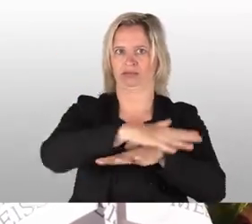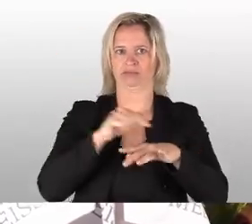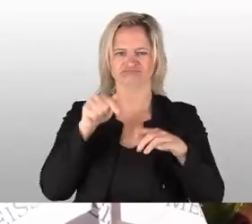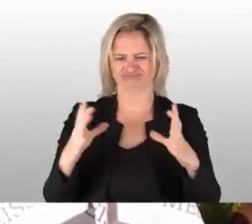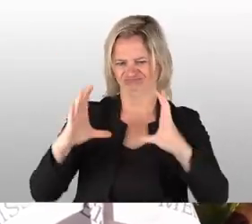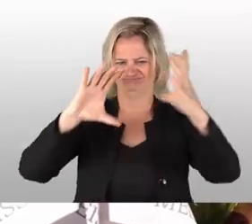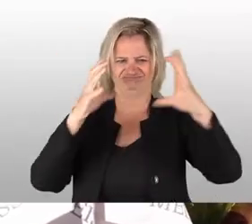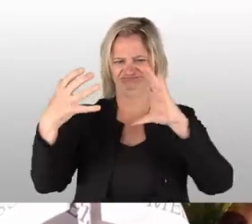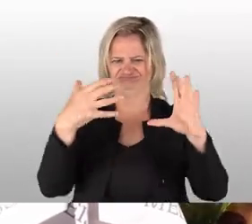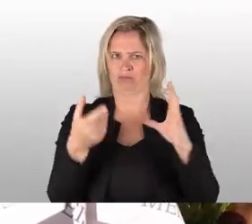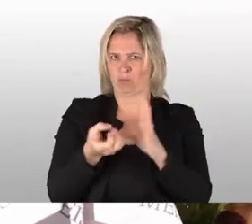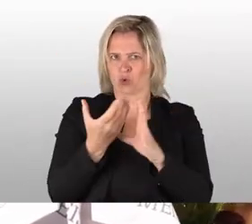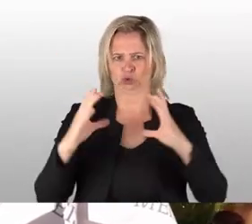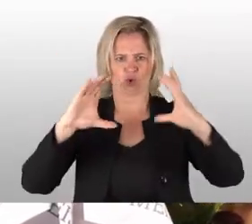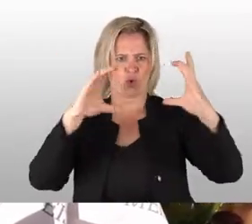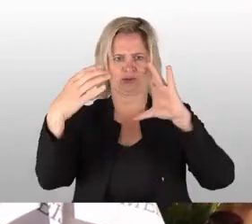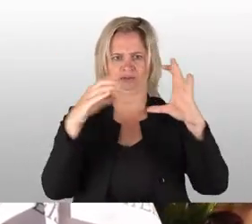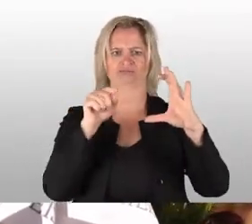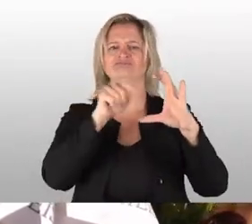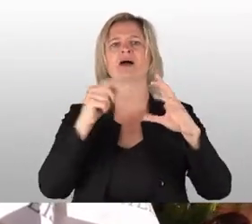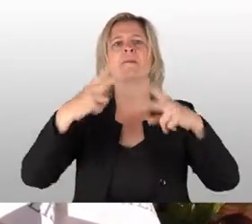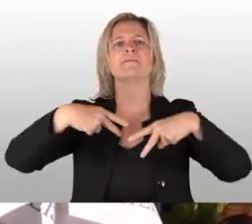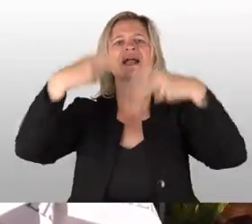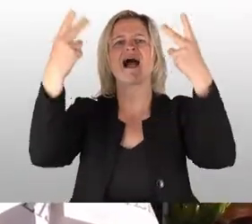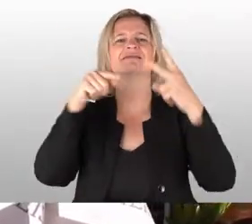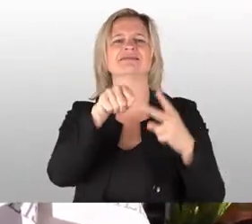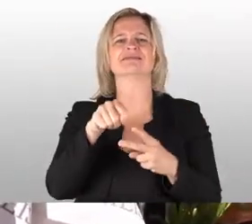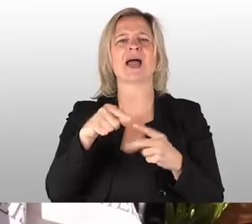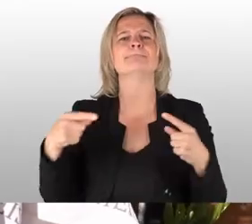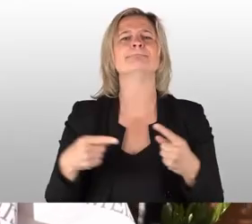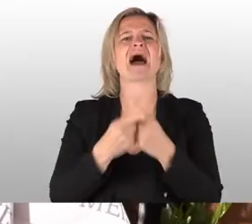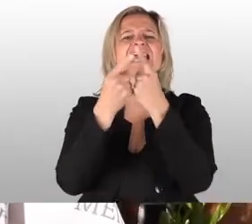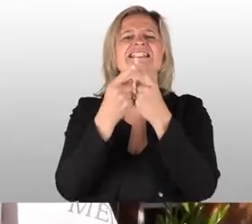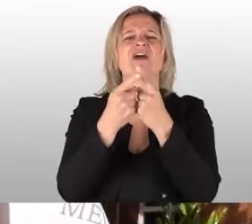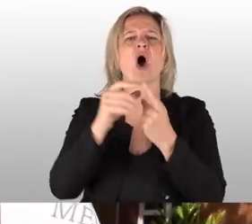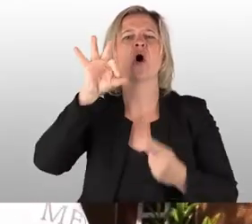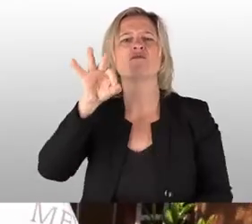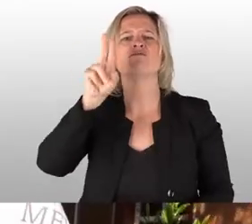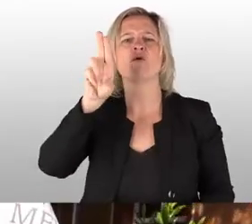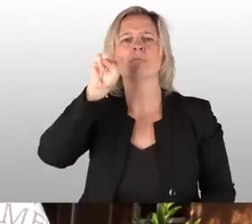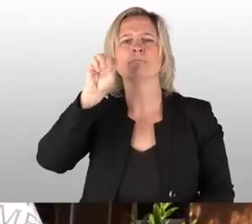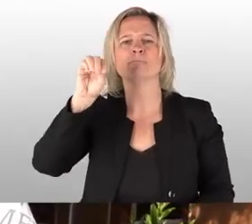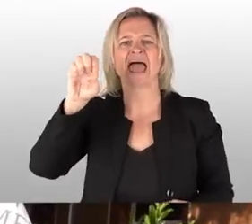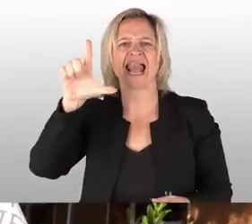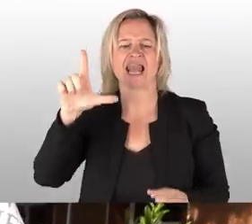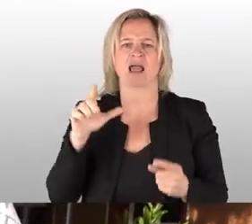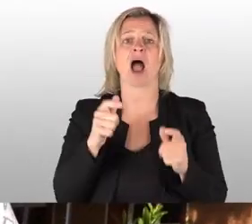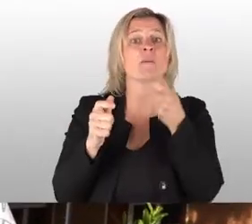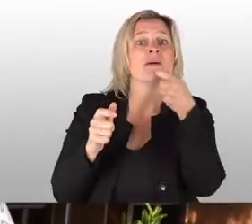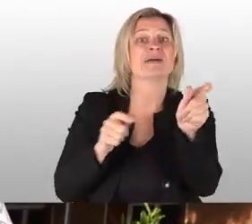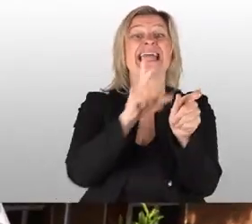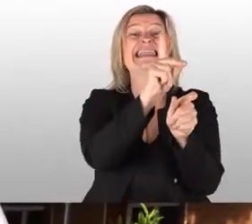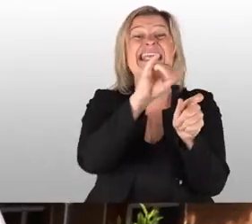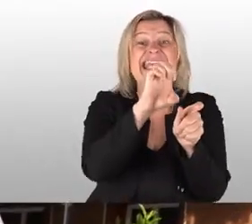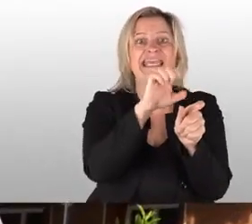Gebäckstücke her, bekannt als Meisner Fummel. Und bitte tun Sie dem Herrn Zieger den Gefallen, die Fummel,